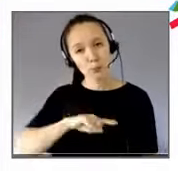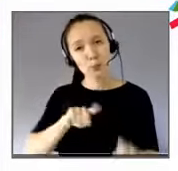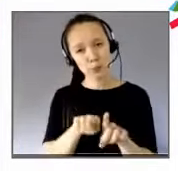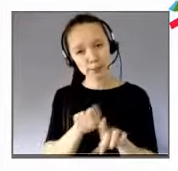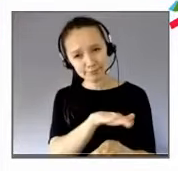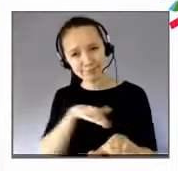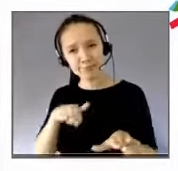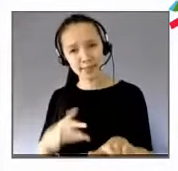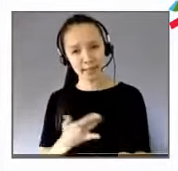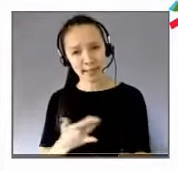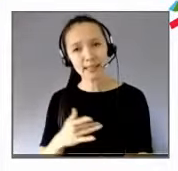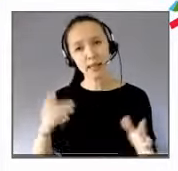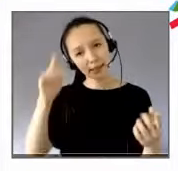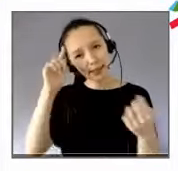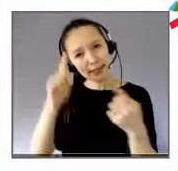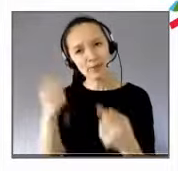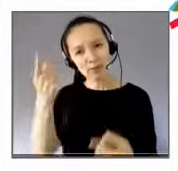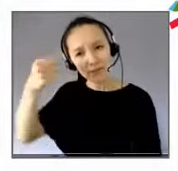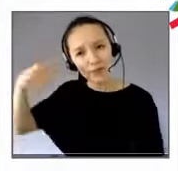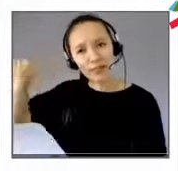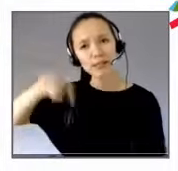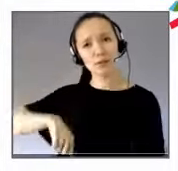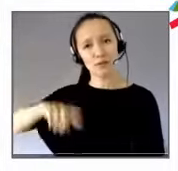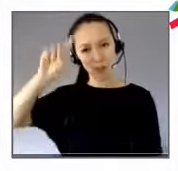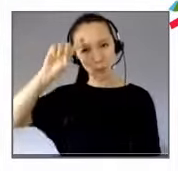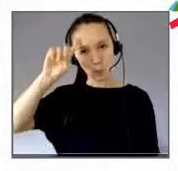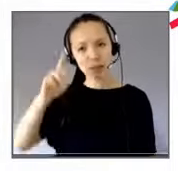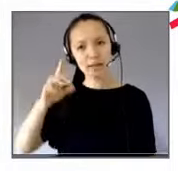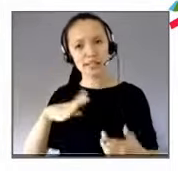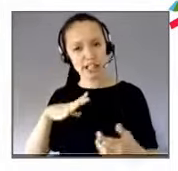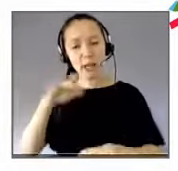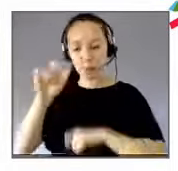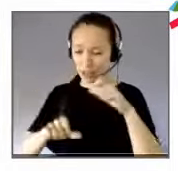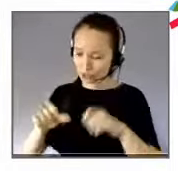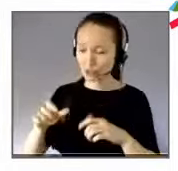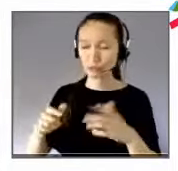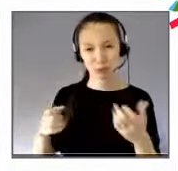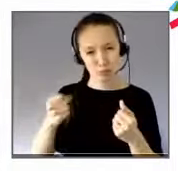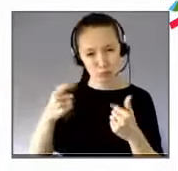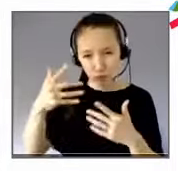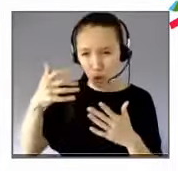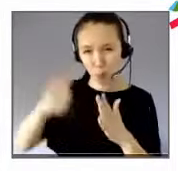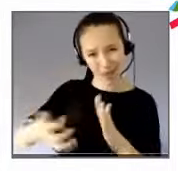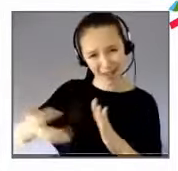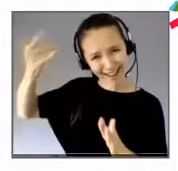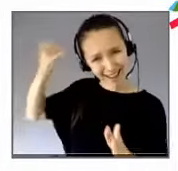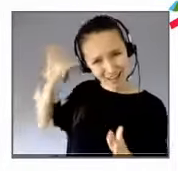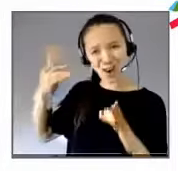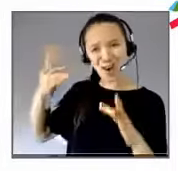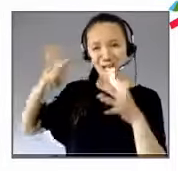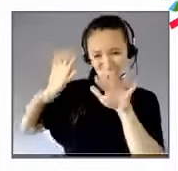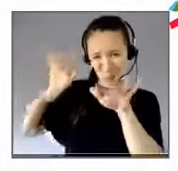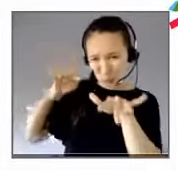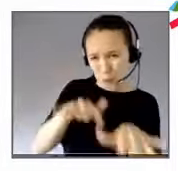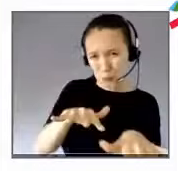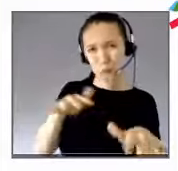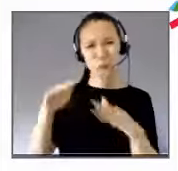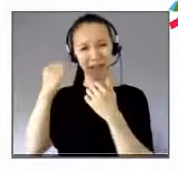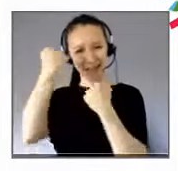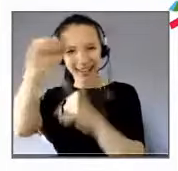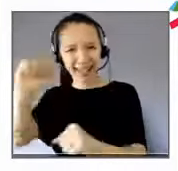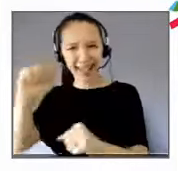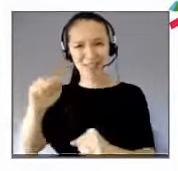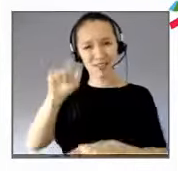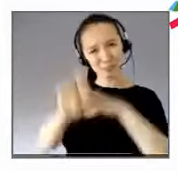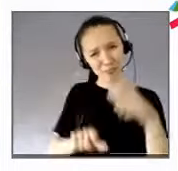pourquoi, alors que les gens sont dans la rue des mois avant et qu'on connaît les conditions très difficiles des soignants et des métiers dits de première ligne,